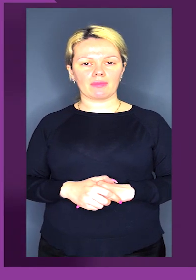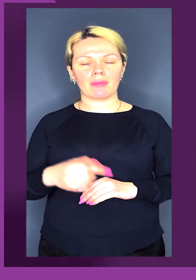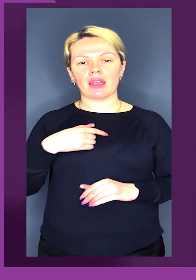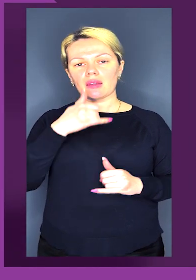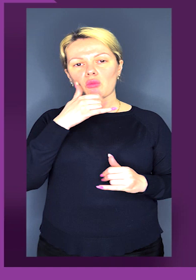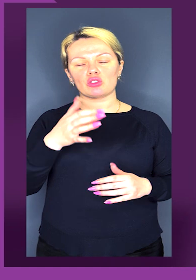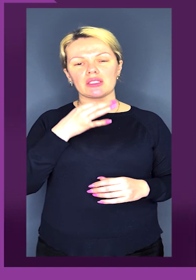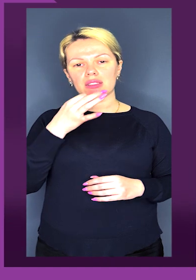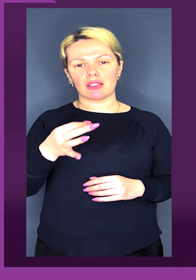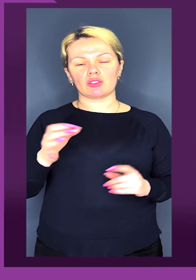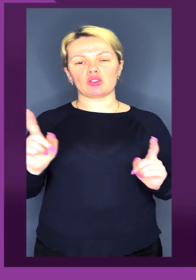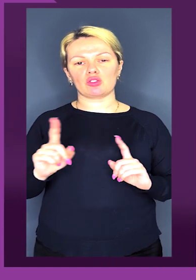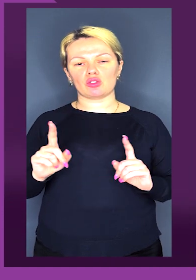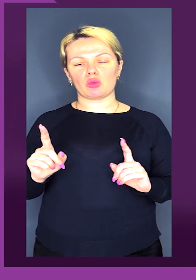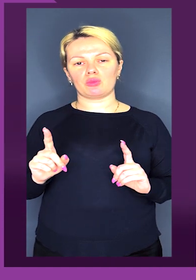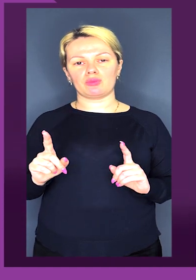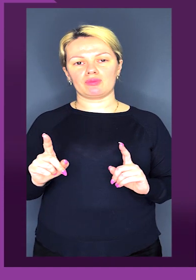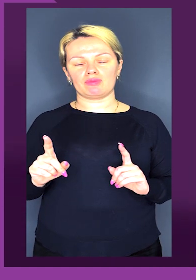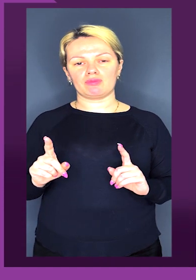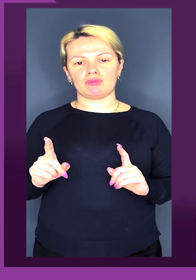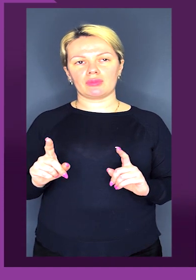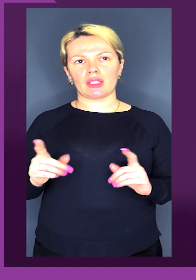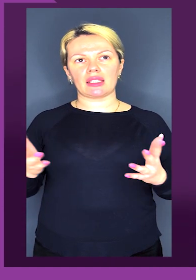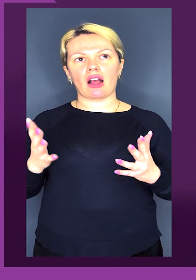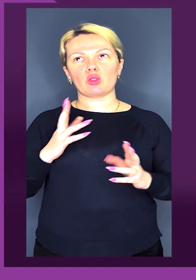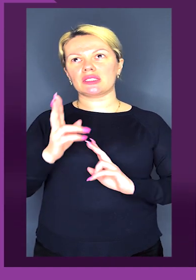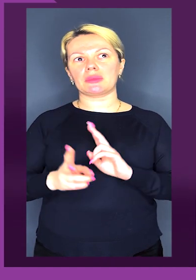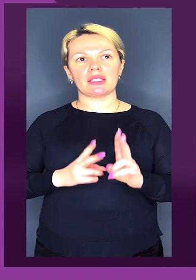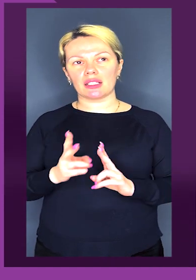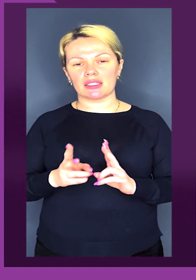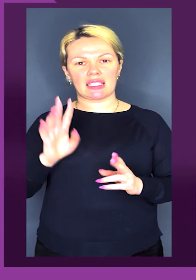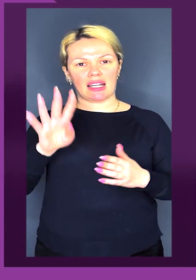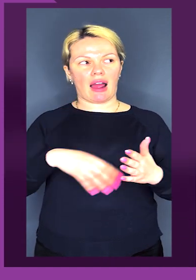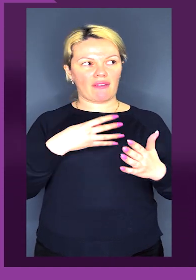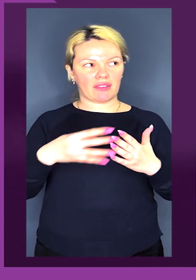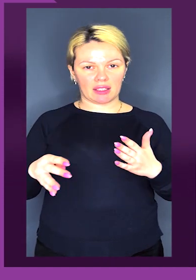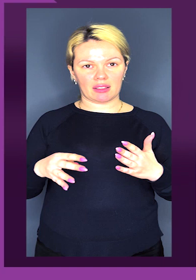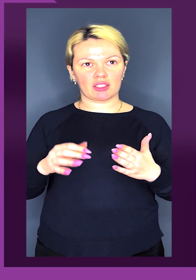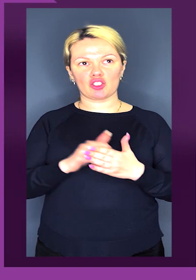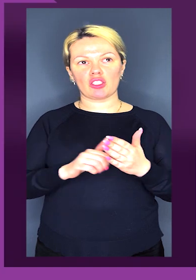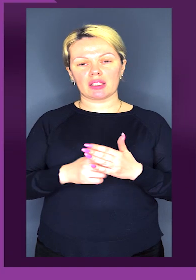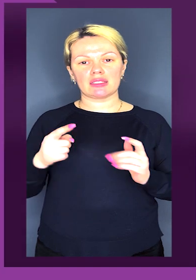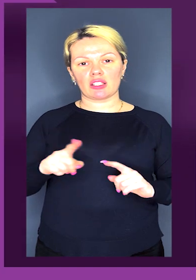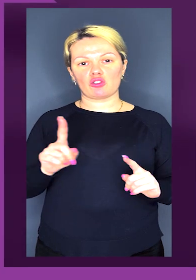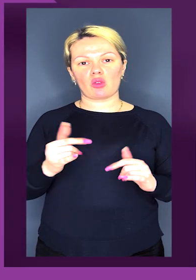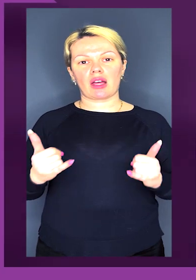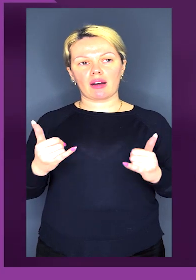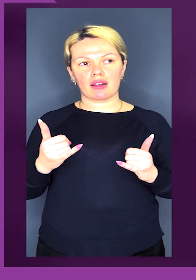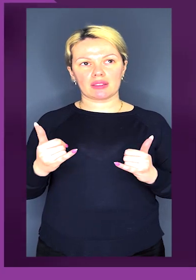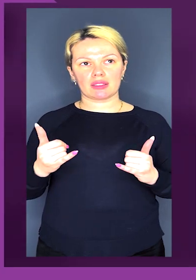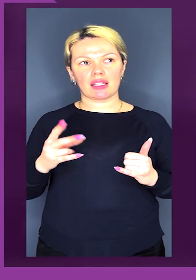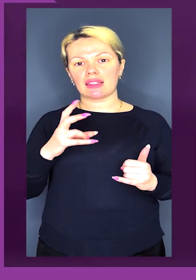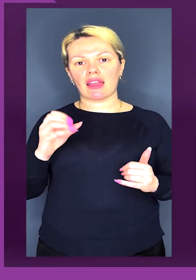Я не можу сказати, що якось змінився мій графік, через те, що наразі